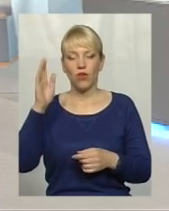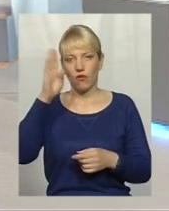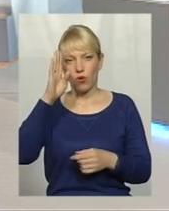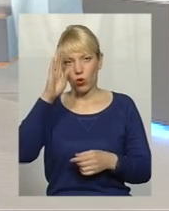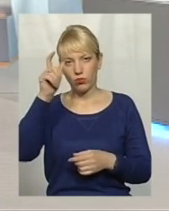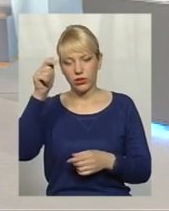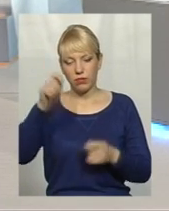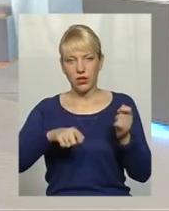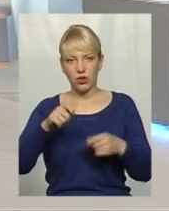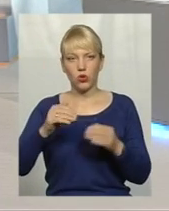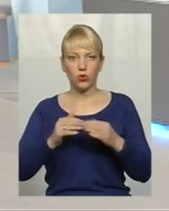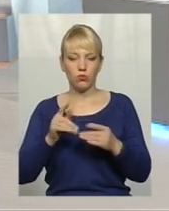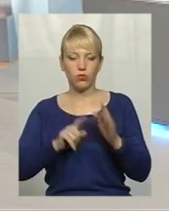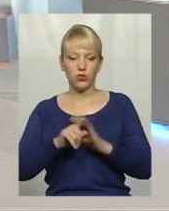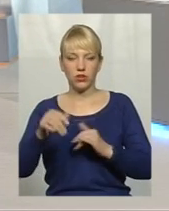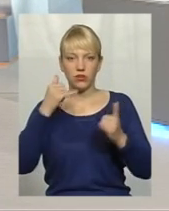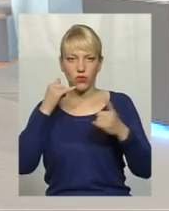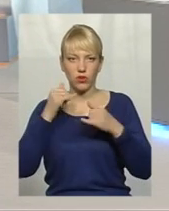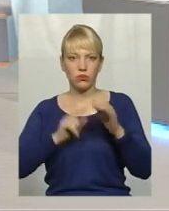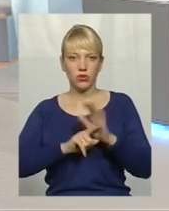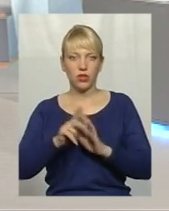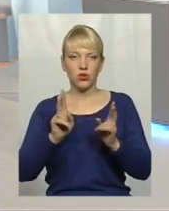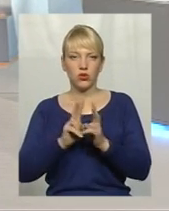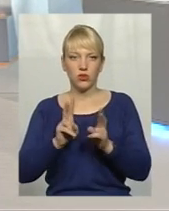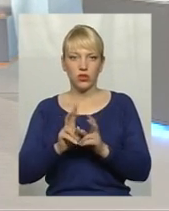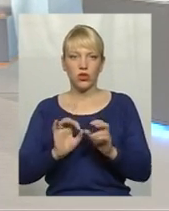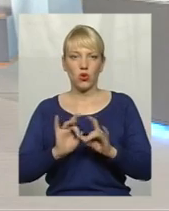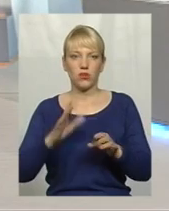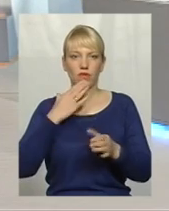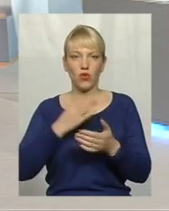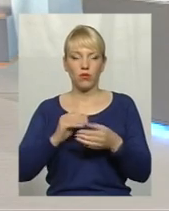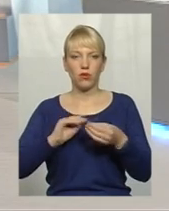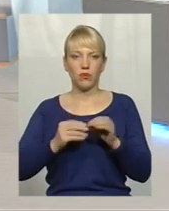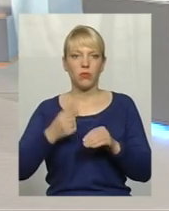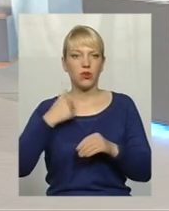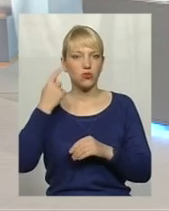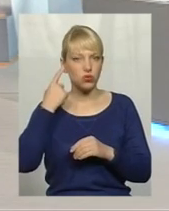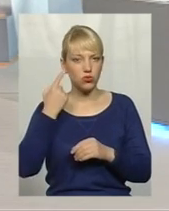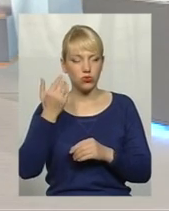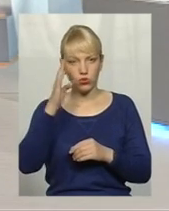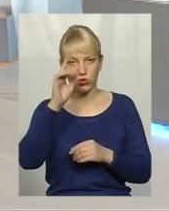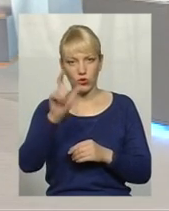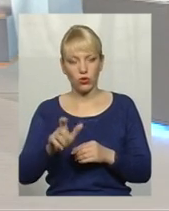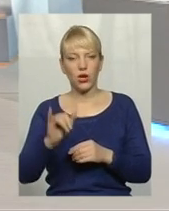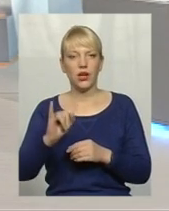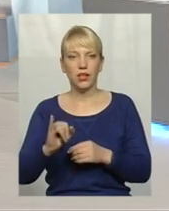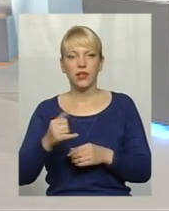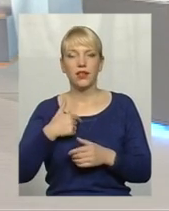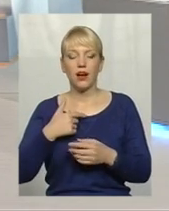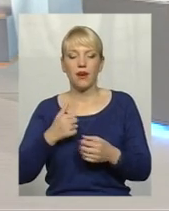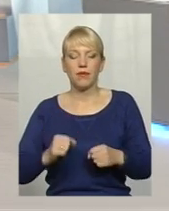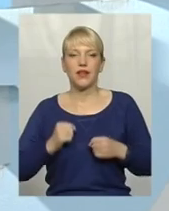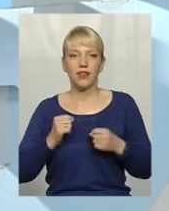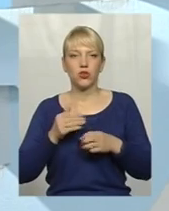Починаємо созвануватися, починаємо зустрічатися. Розказую проблему свою. Я чую його. І я питаюсь